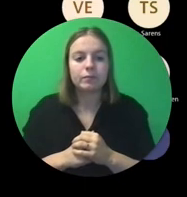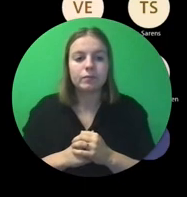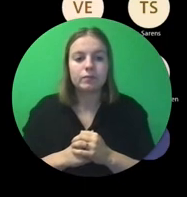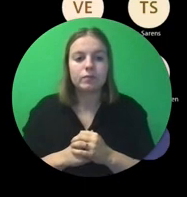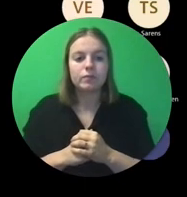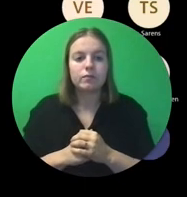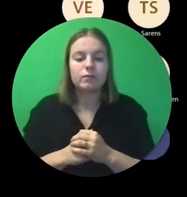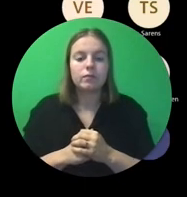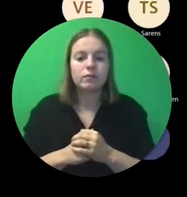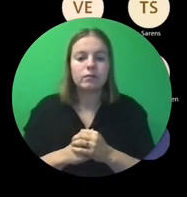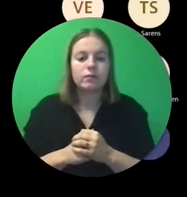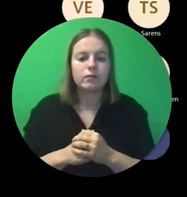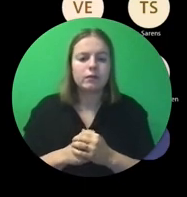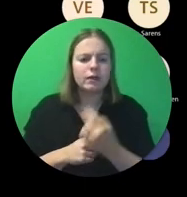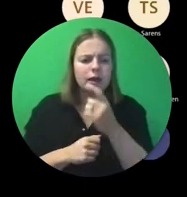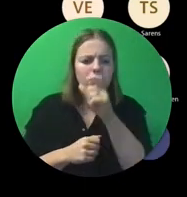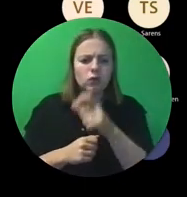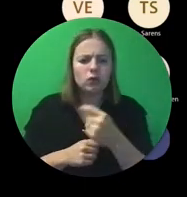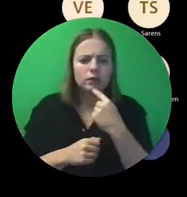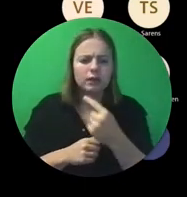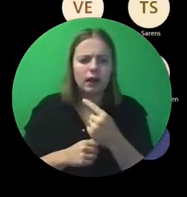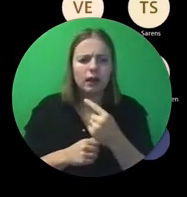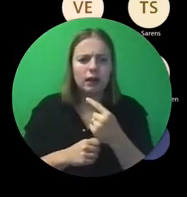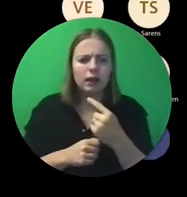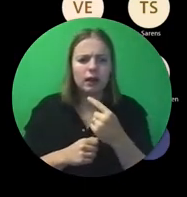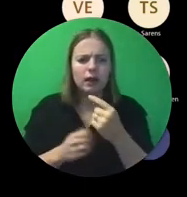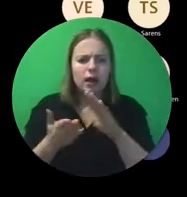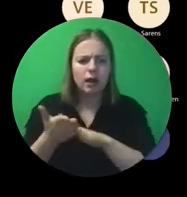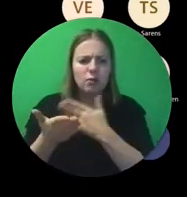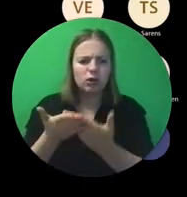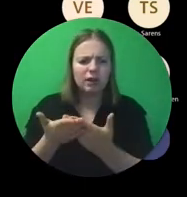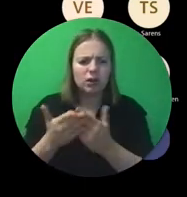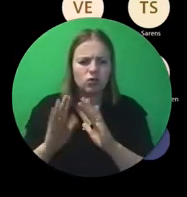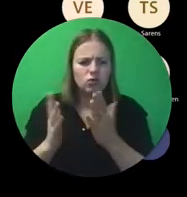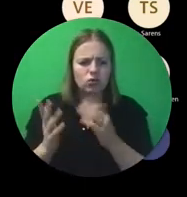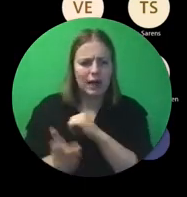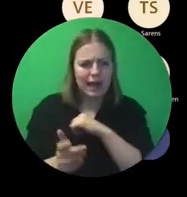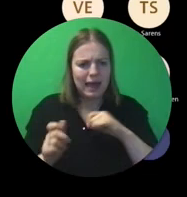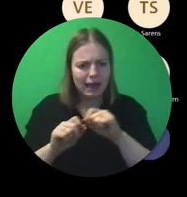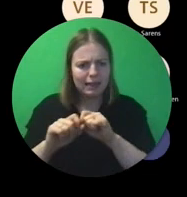Geert vroeg zich af of rapporteren gebeurt in de eigen taal of in het Engels.